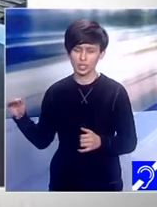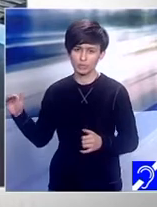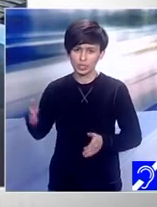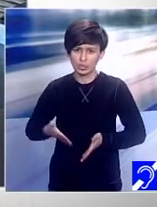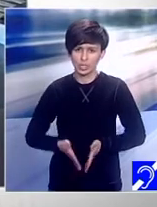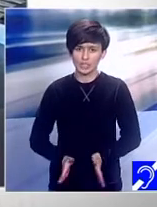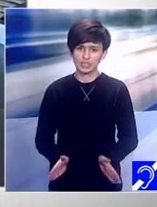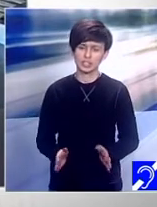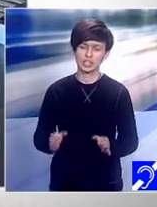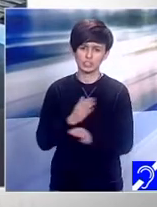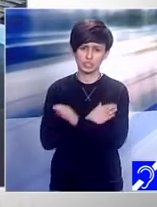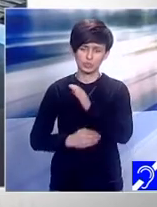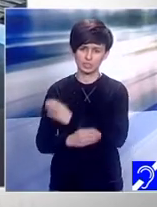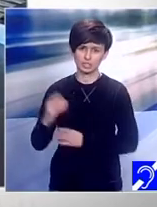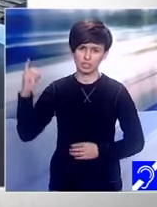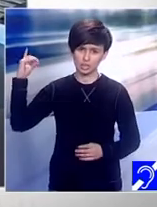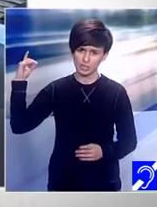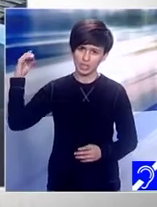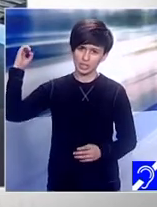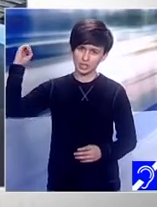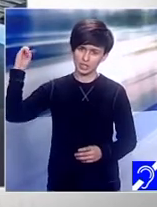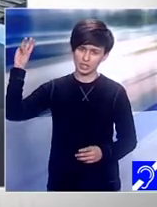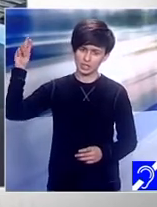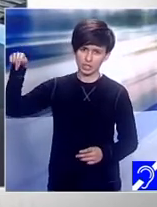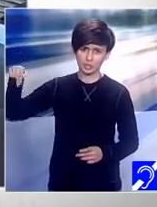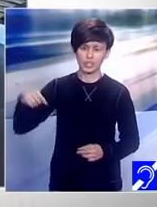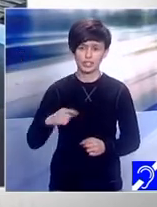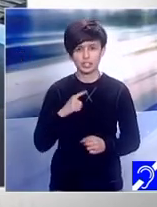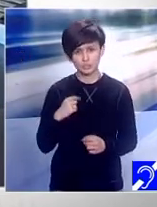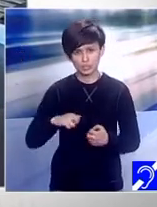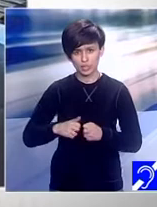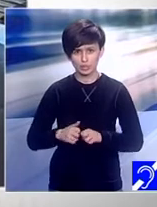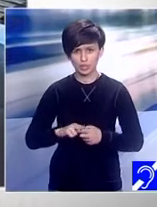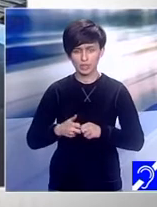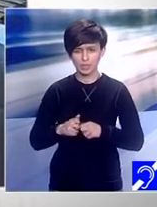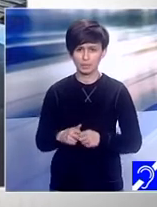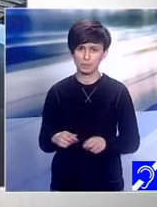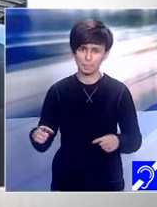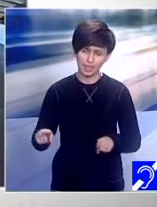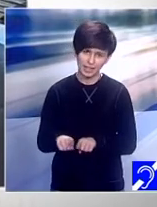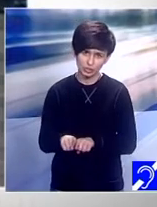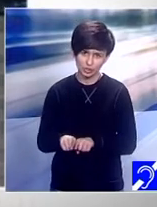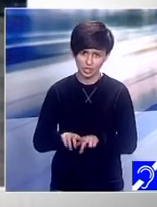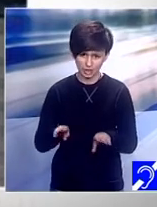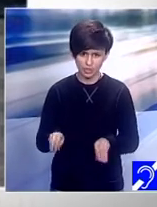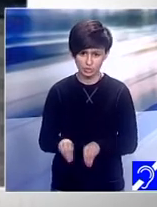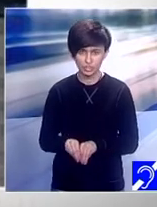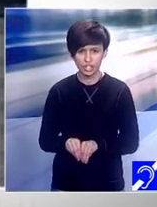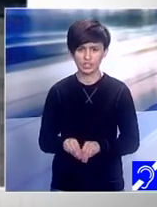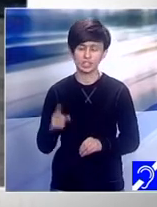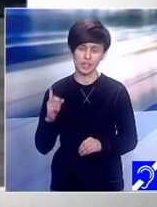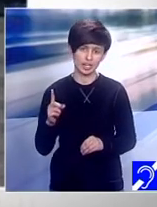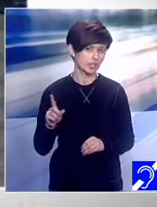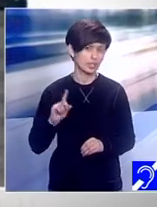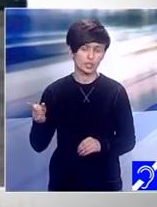cu sindrom down, se asociază aceste probleme cardiace. Se asociază probleme respiratorii, însă nu e obligatoriu ca ei să le poartă toată viața.